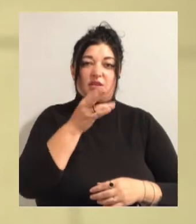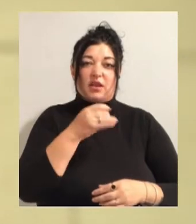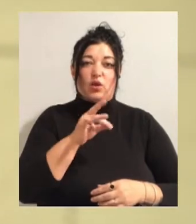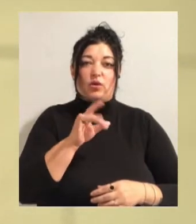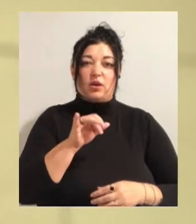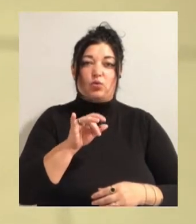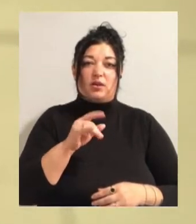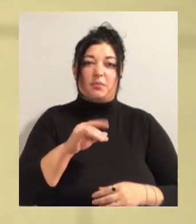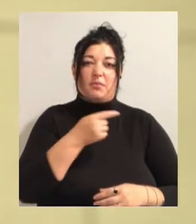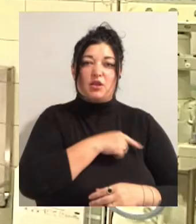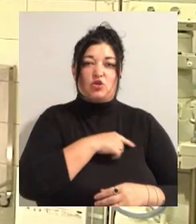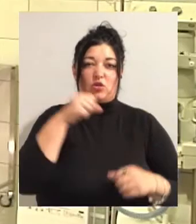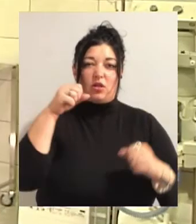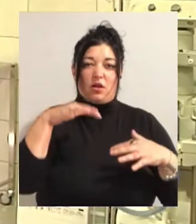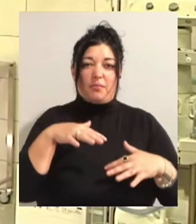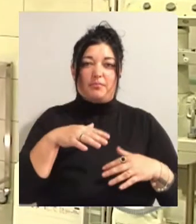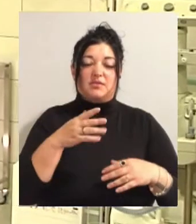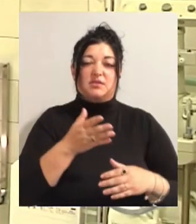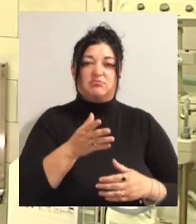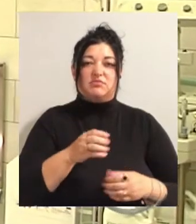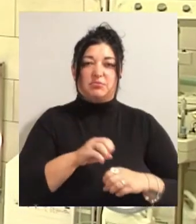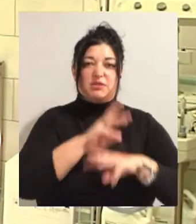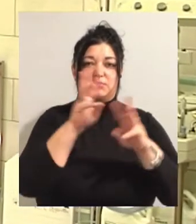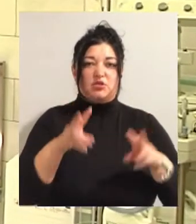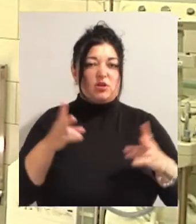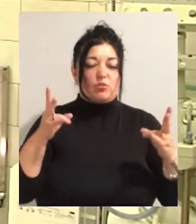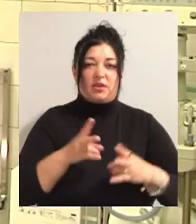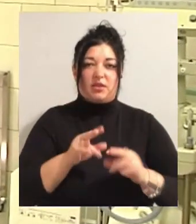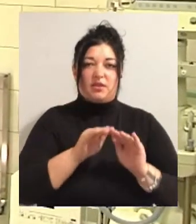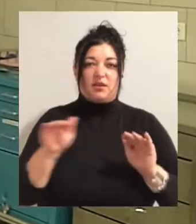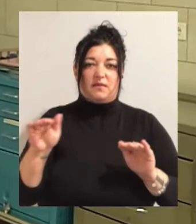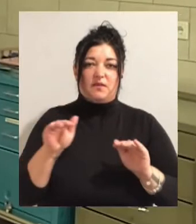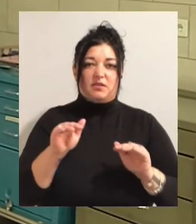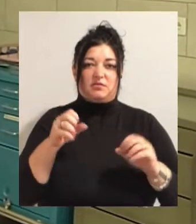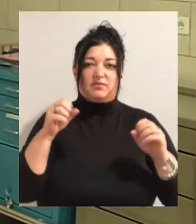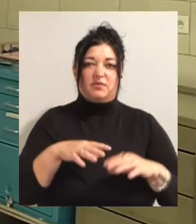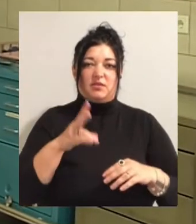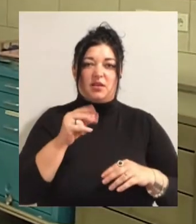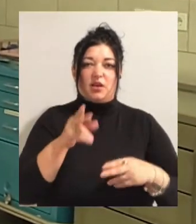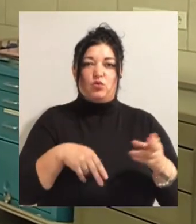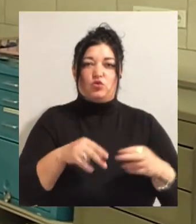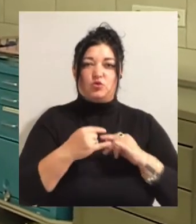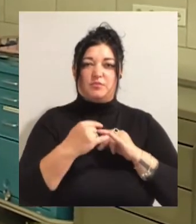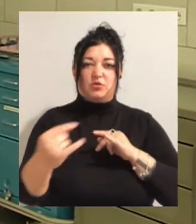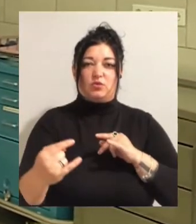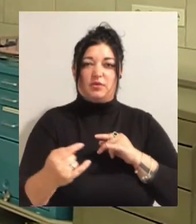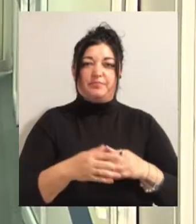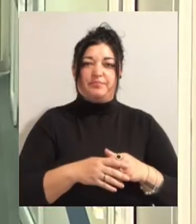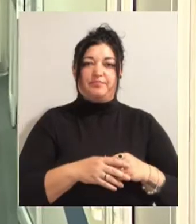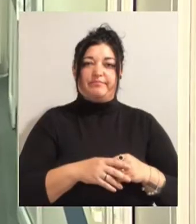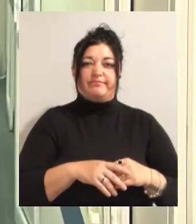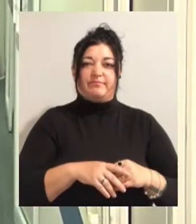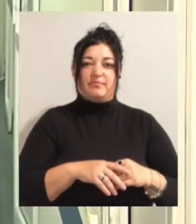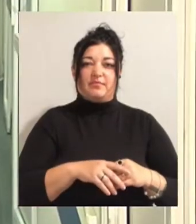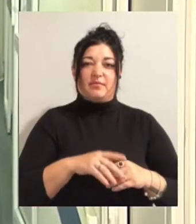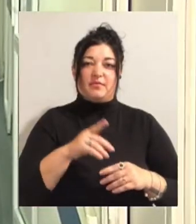операційних забезпечують необхідний рівень освітлення на хірургічному столі. Операційні світильники віддають малу кількість ціней. Тим самим дають